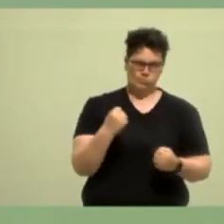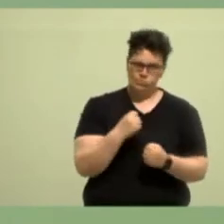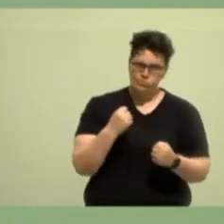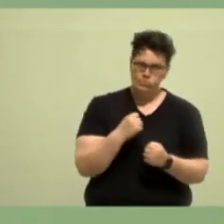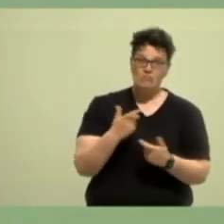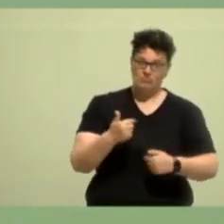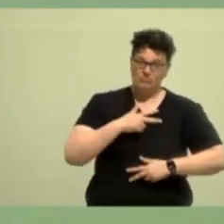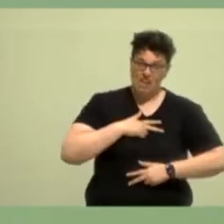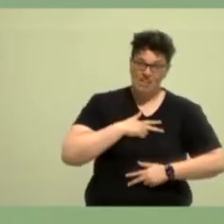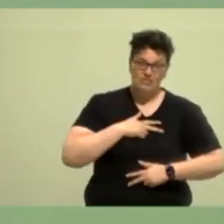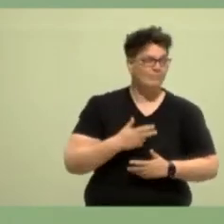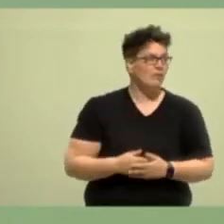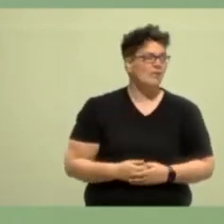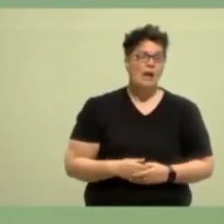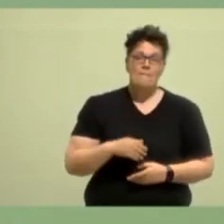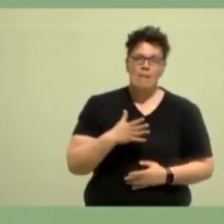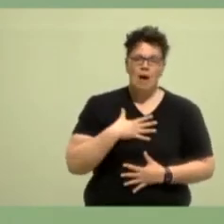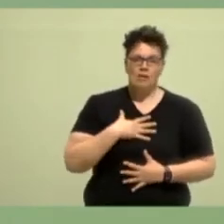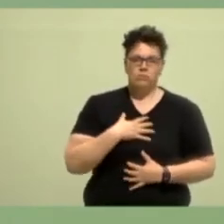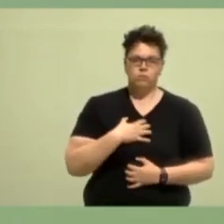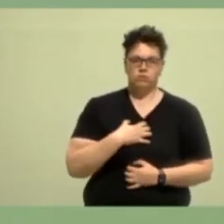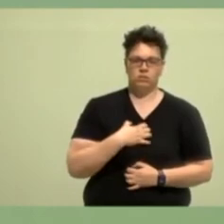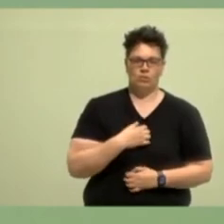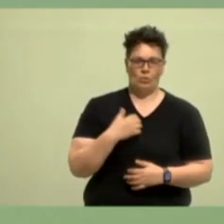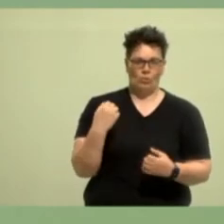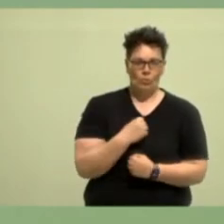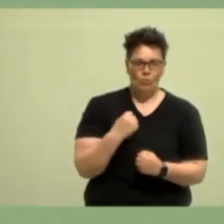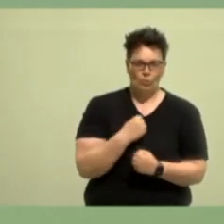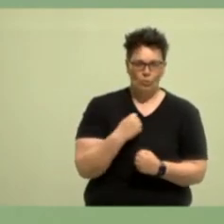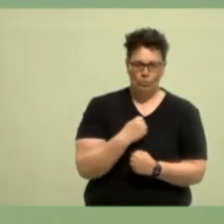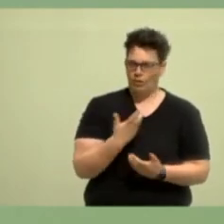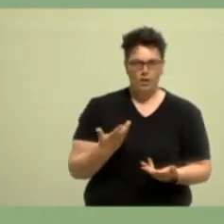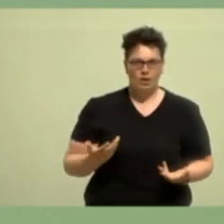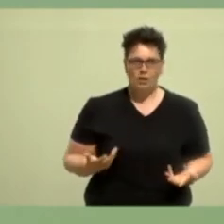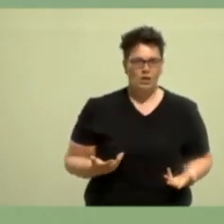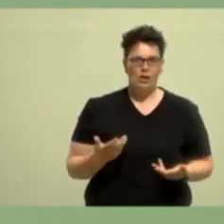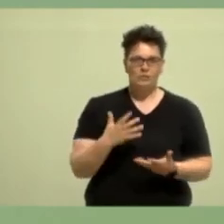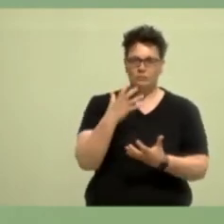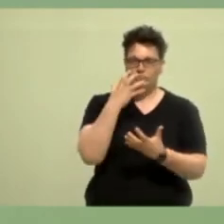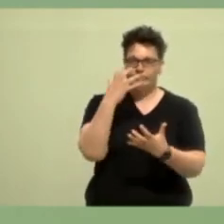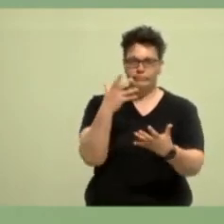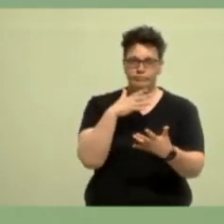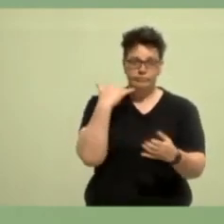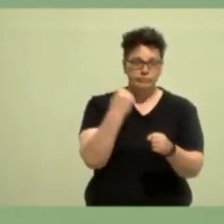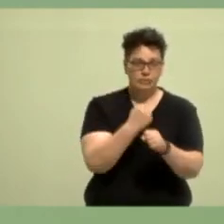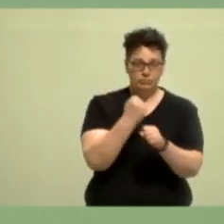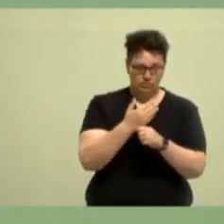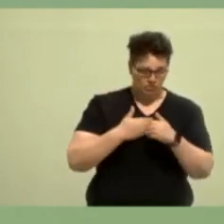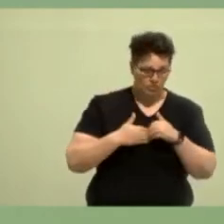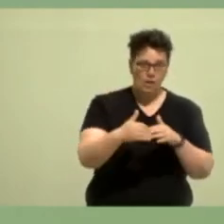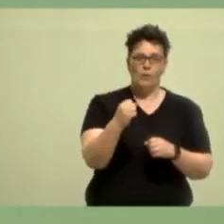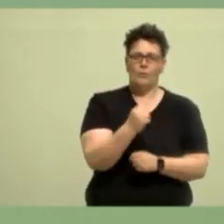ich bin ehrlich, manchmal erdrückt mich die Enormität, das ungeheure Ausmaß an Arbeit, die vor uns liegt.